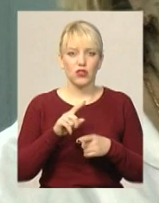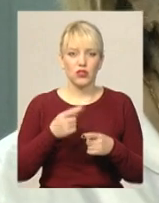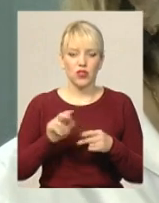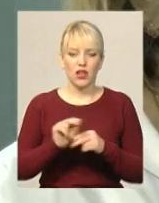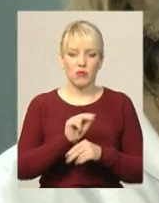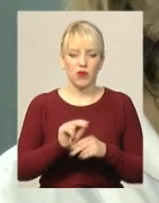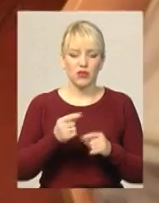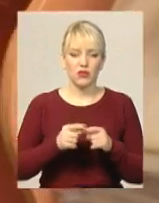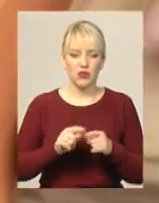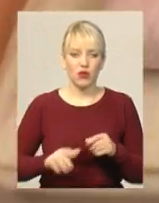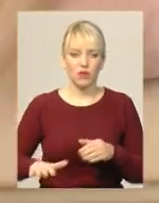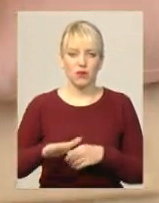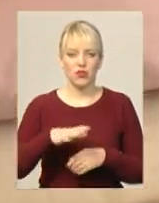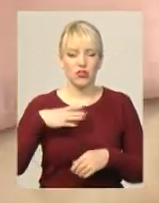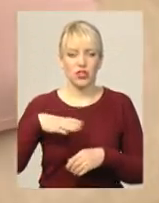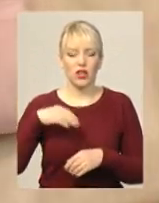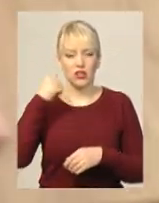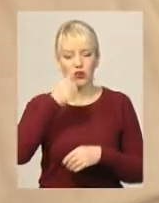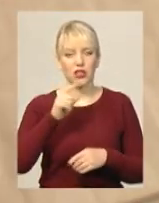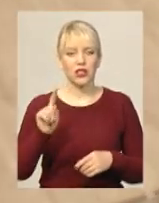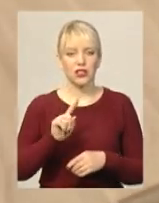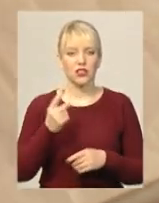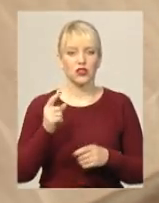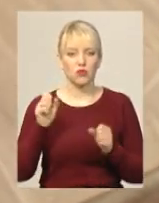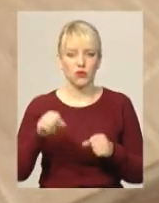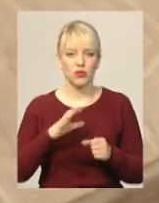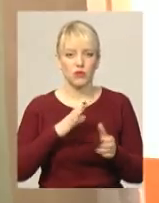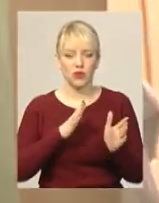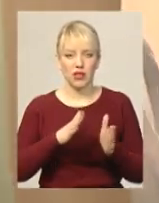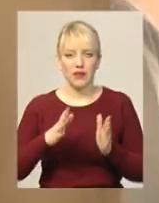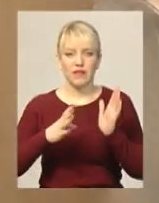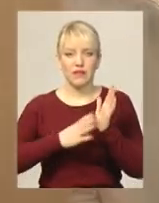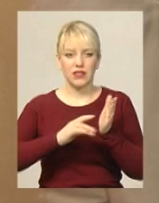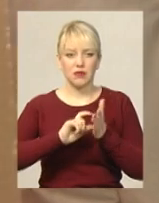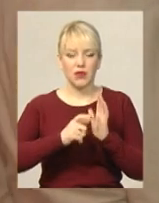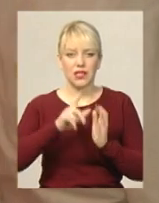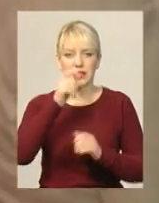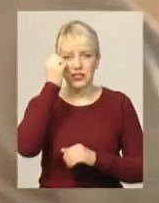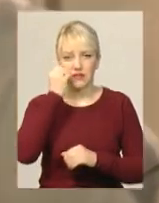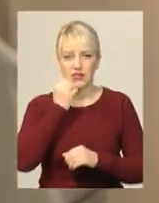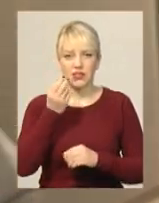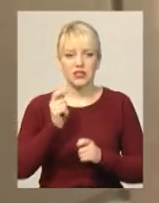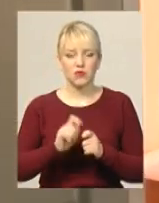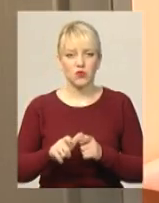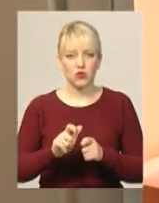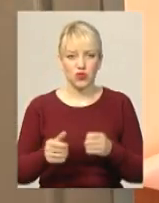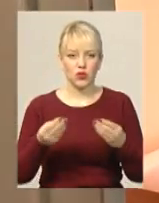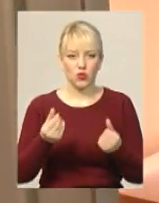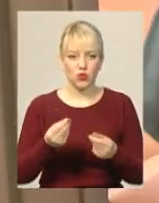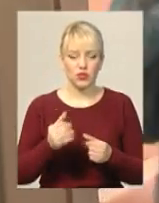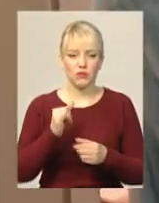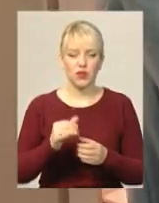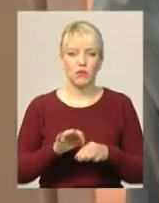приміщення чекали роками Єдине, що вдалося зробити – навести лат у дев'яти палатах і те за спонсорські кошти Та провести гарячу воду.